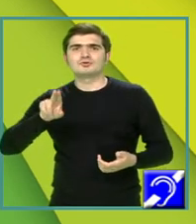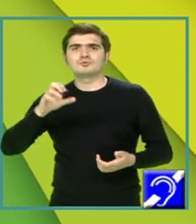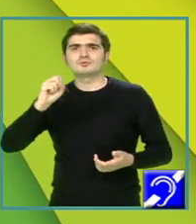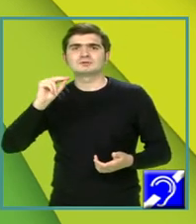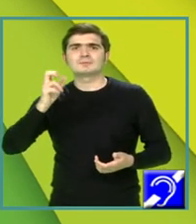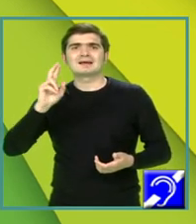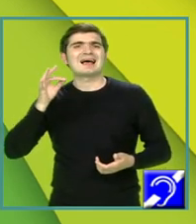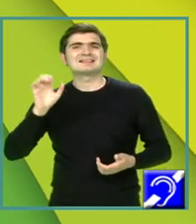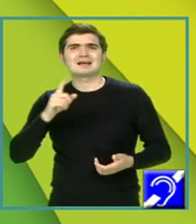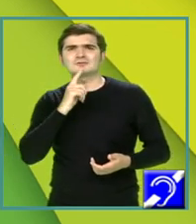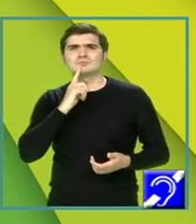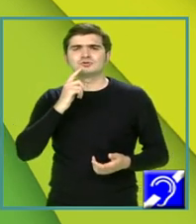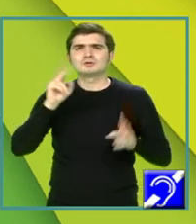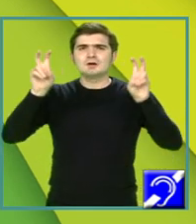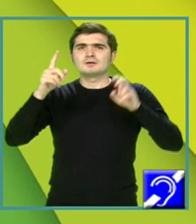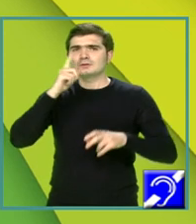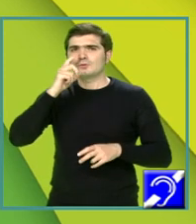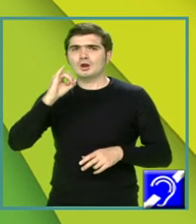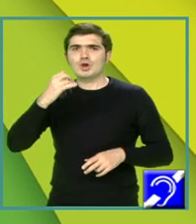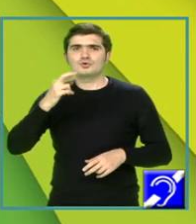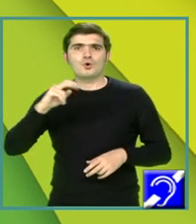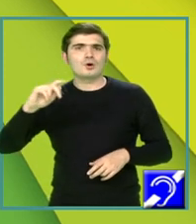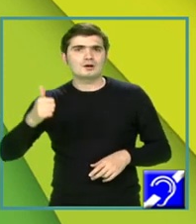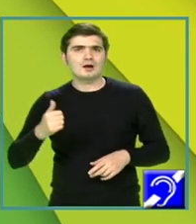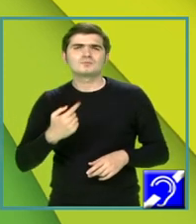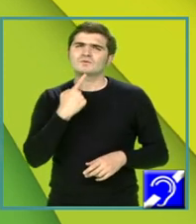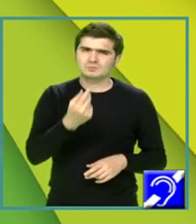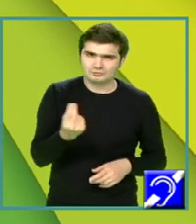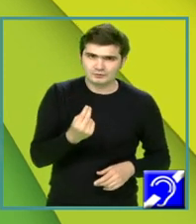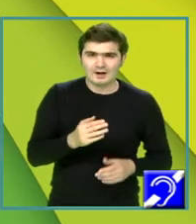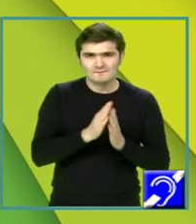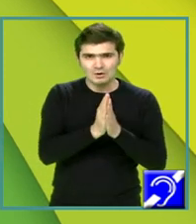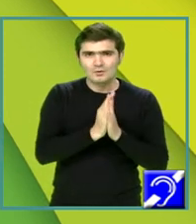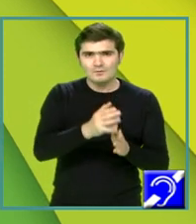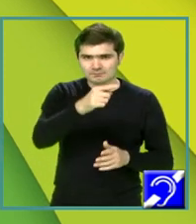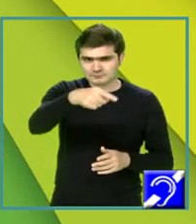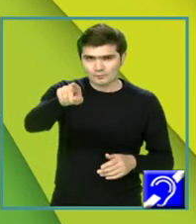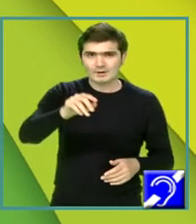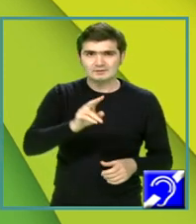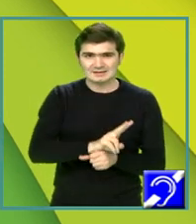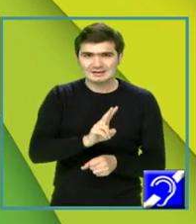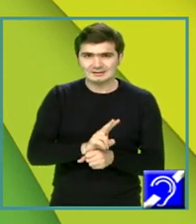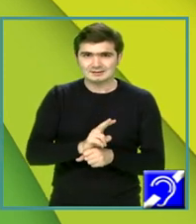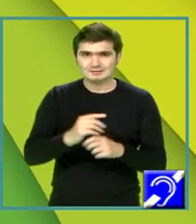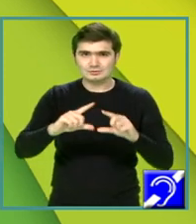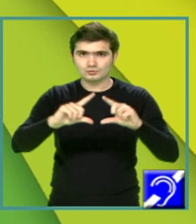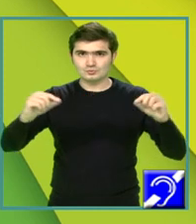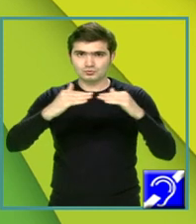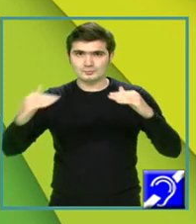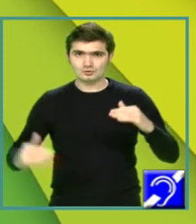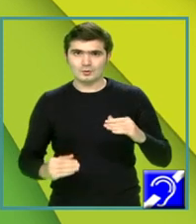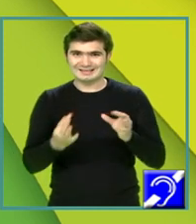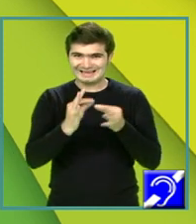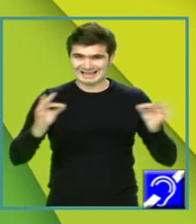textului, numită Nicolae Iorga. Fac o mică precizare copii, vă rog foarte mult să fiți atenți, în subsolul textului se